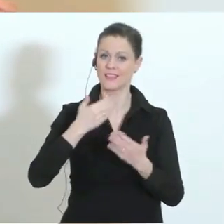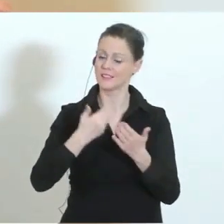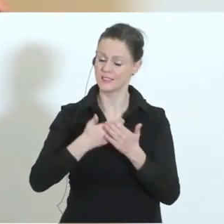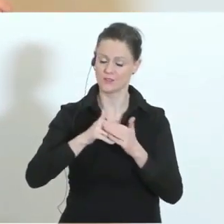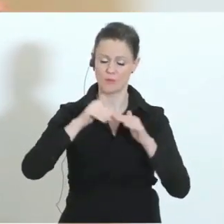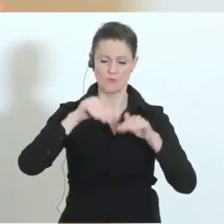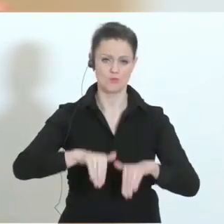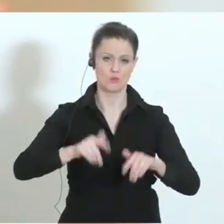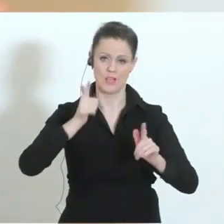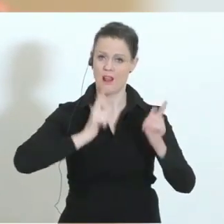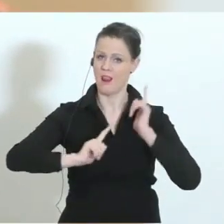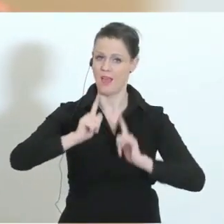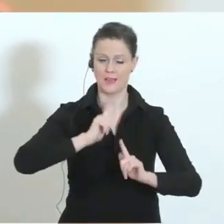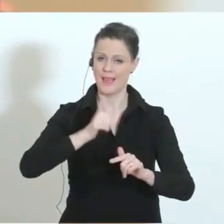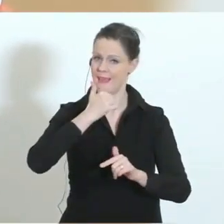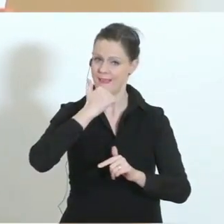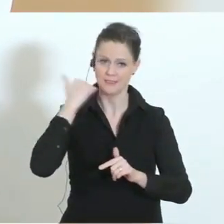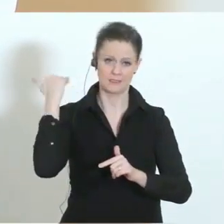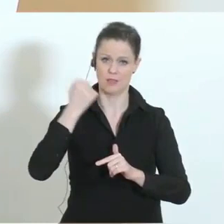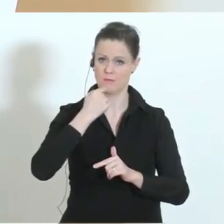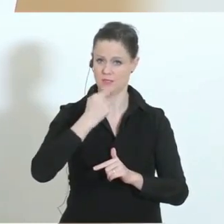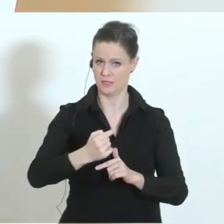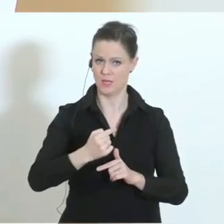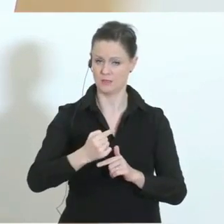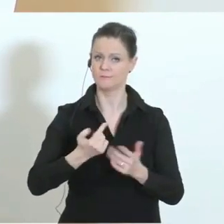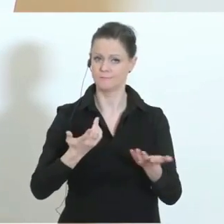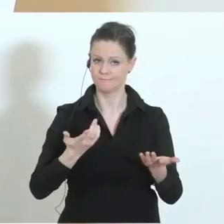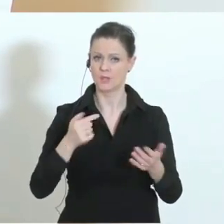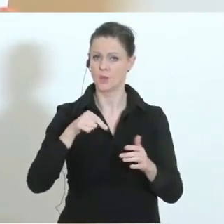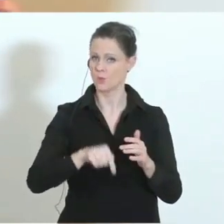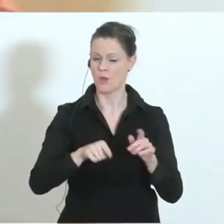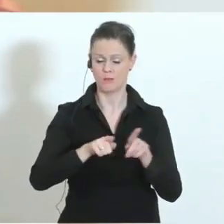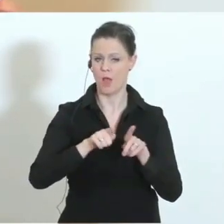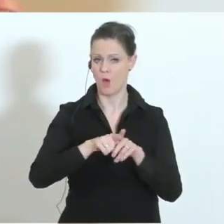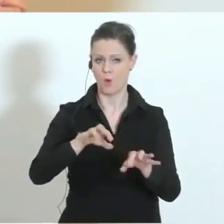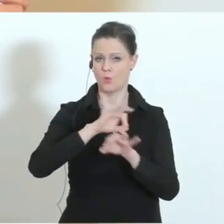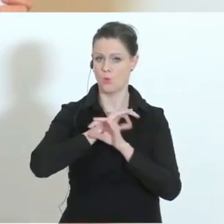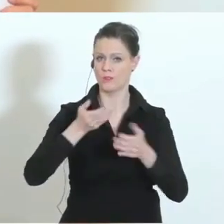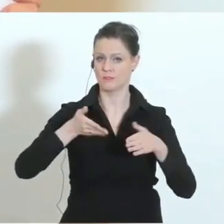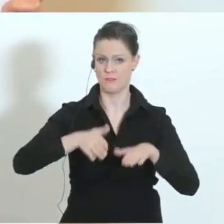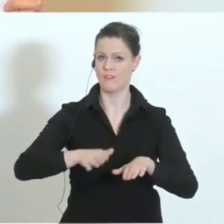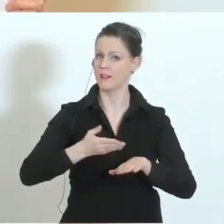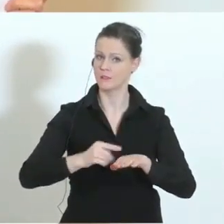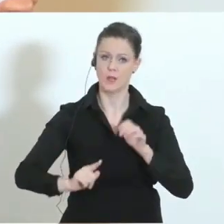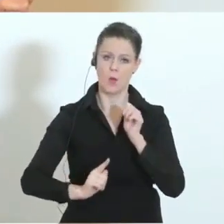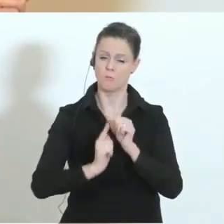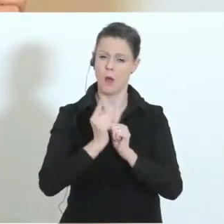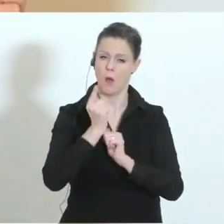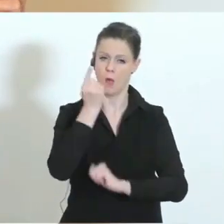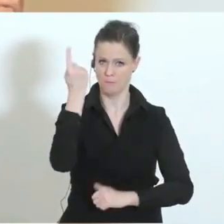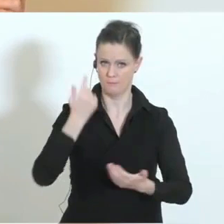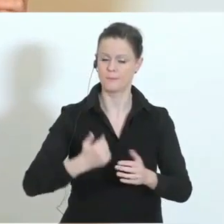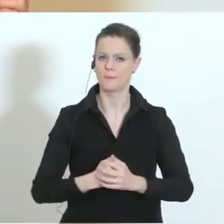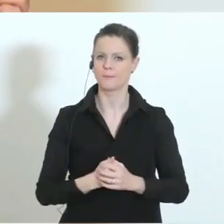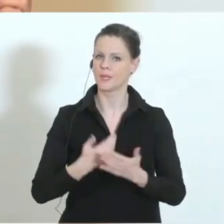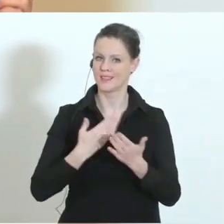das leider so drastisch sagen, eine sehr hohe Anzahl an Todesfällen und wir konnten